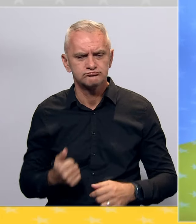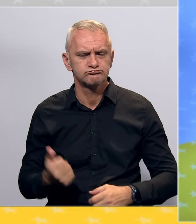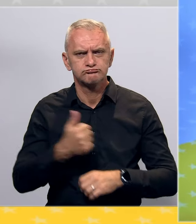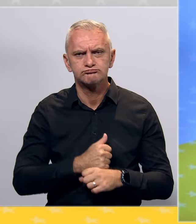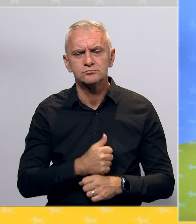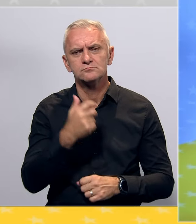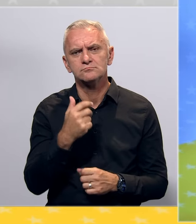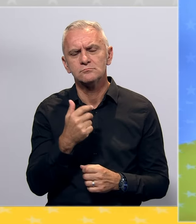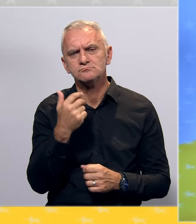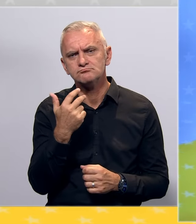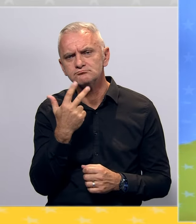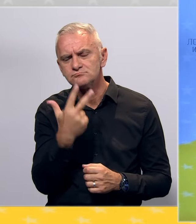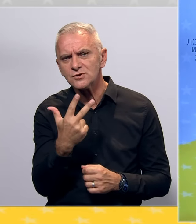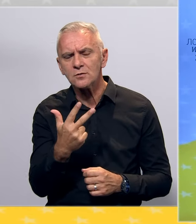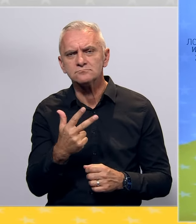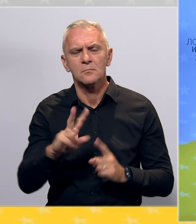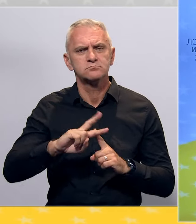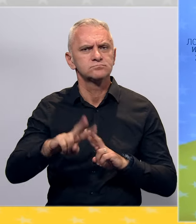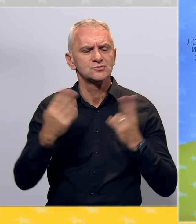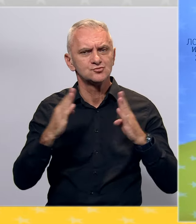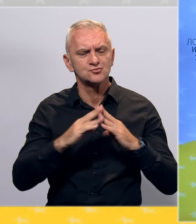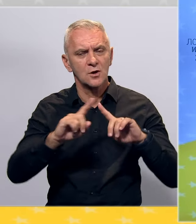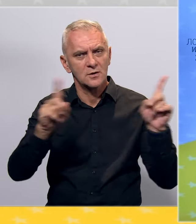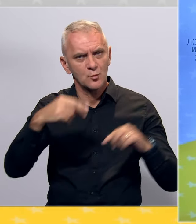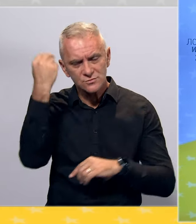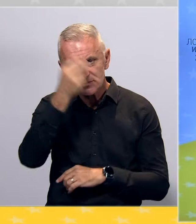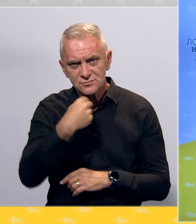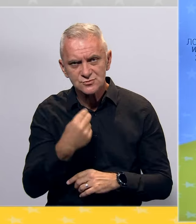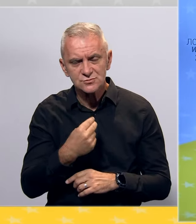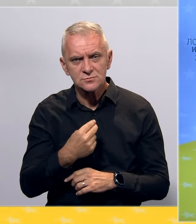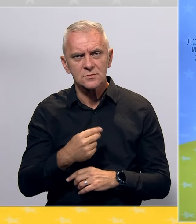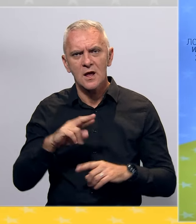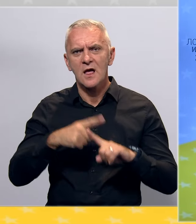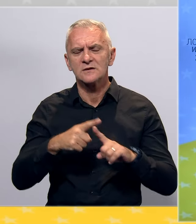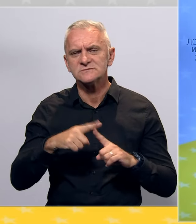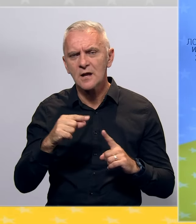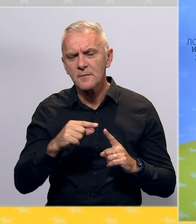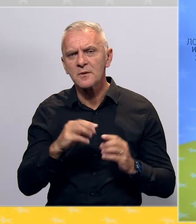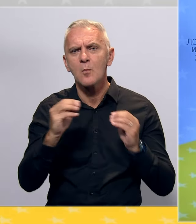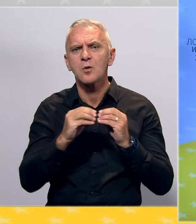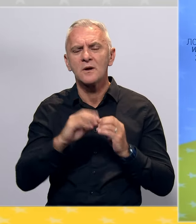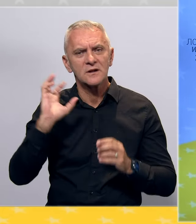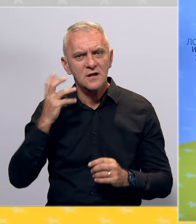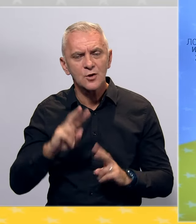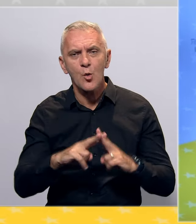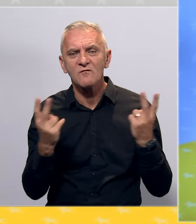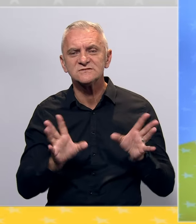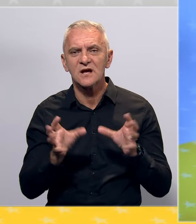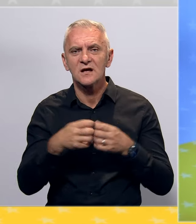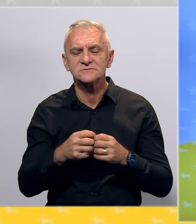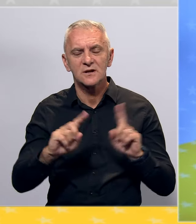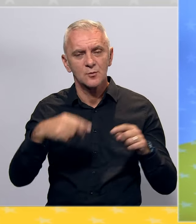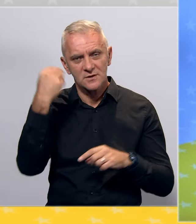od pet najvećih medijskih kuća u Republici Srpskoj. Ekstra magazin Boba Radio i novinska agencija Republike Srpske